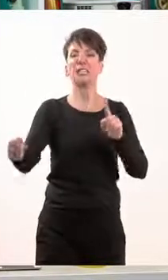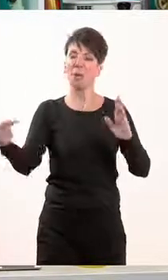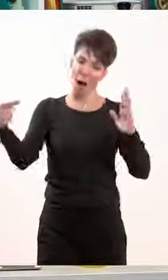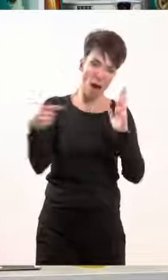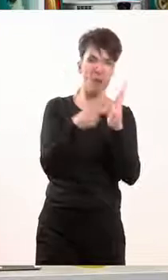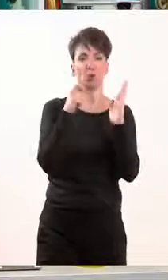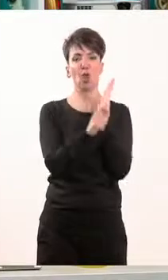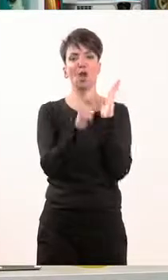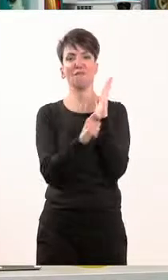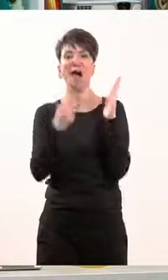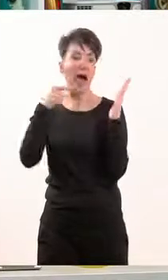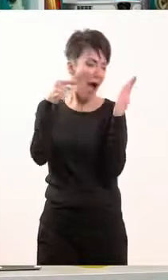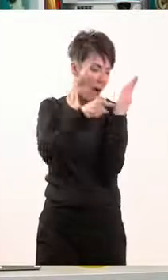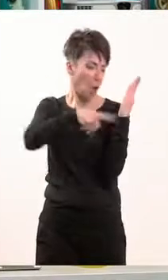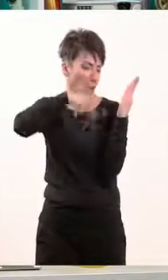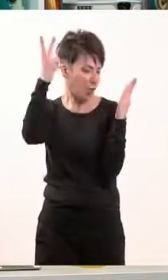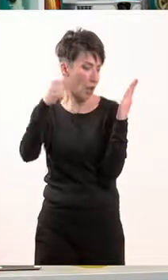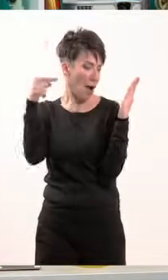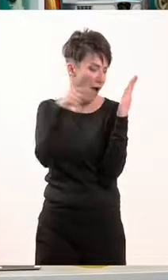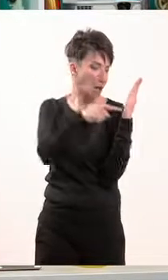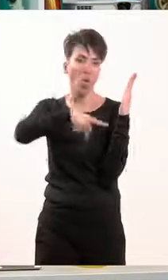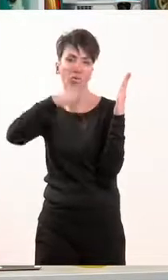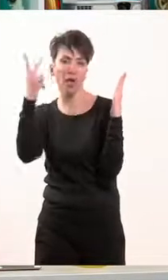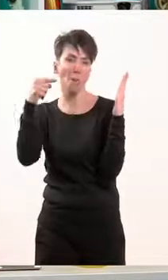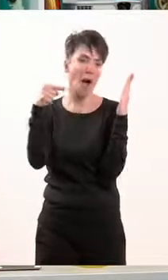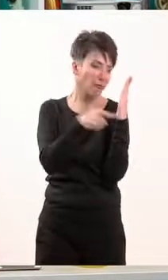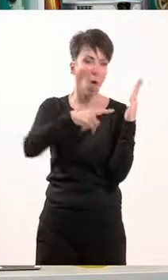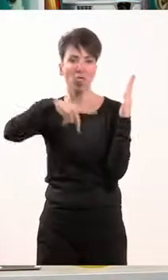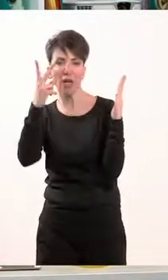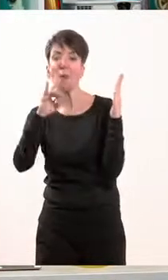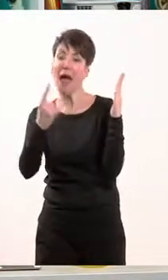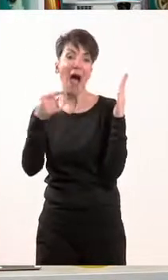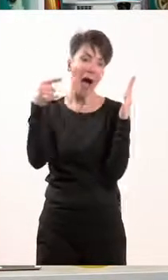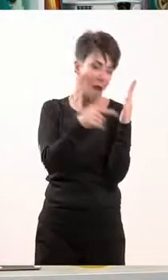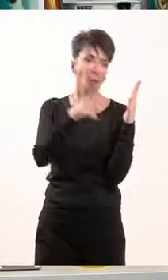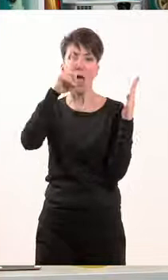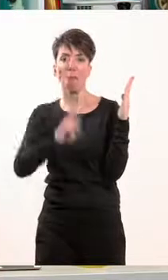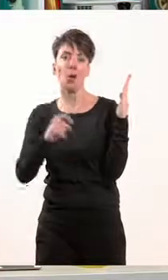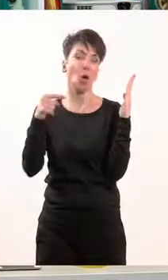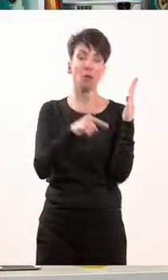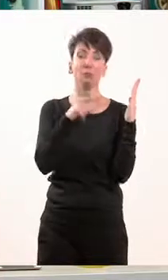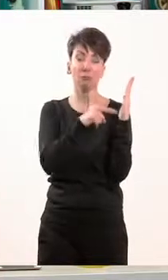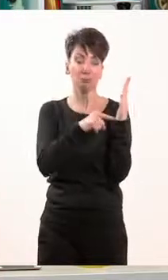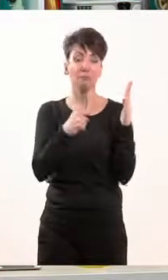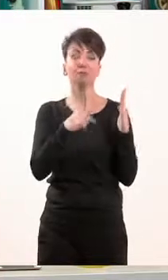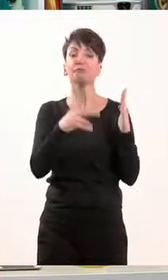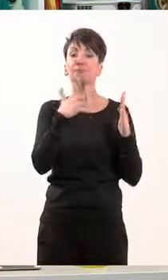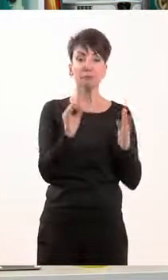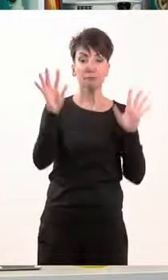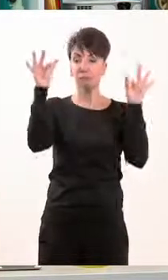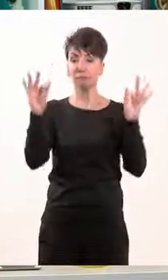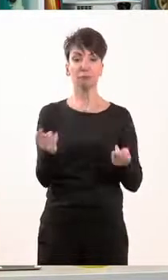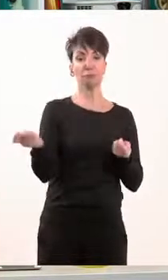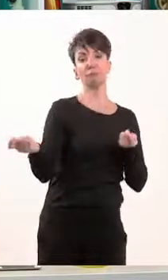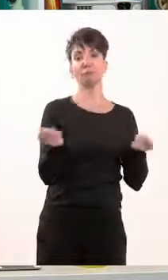νόμος του κράτους. ο οποίος, όπως είπαμε, καθορίζει τη μορφή του πολιτεύματος, ρυθμίζει την οργάνωση και